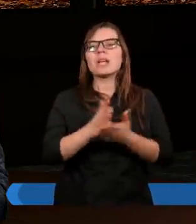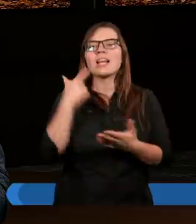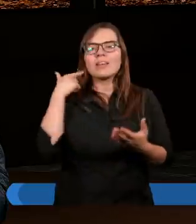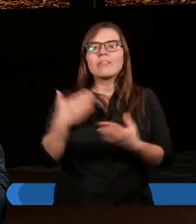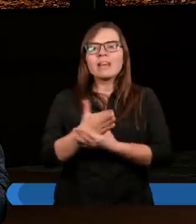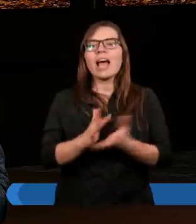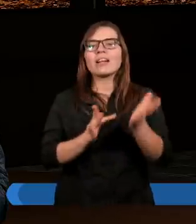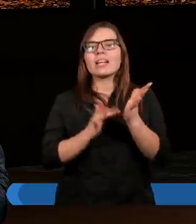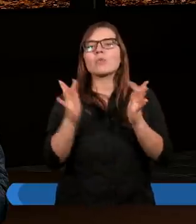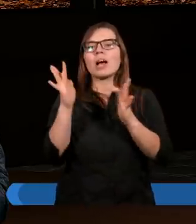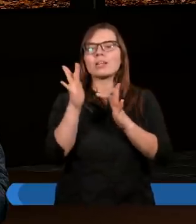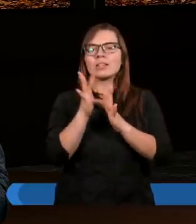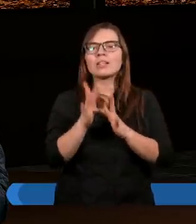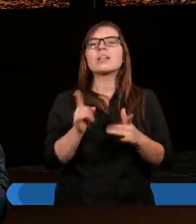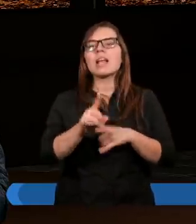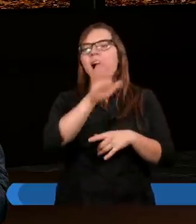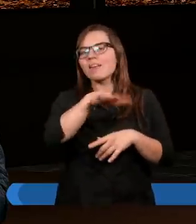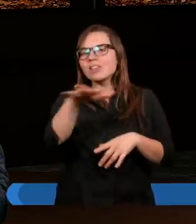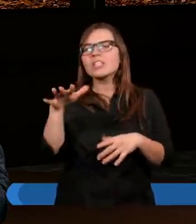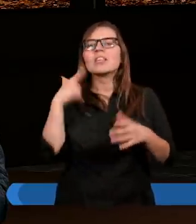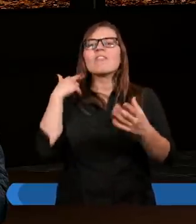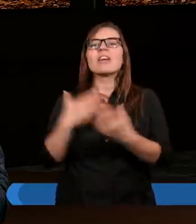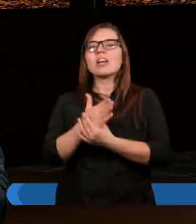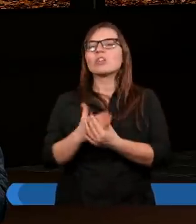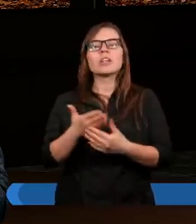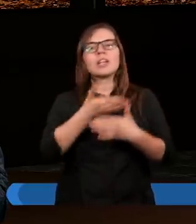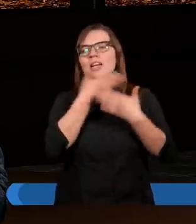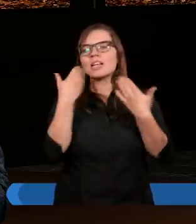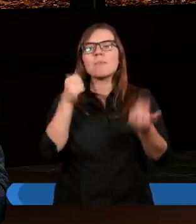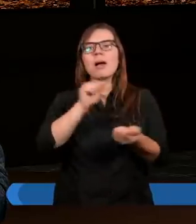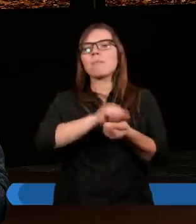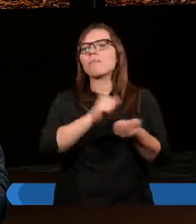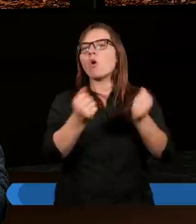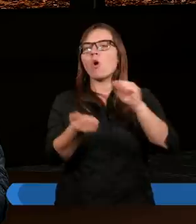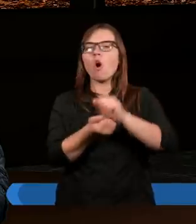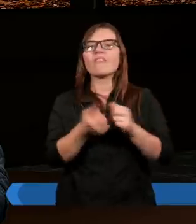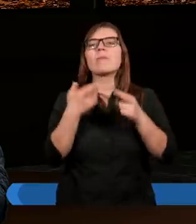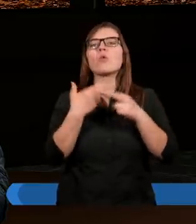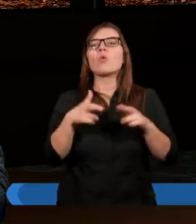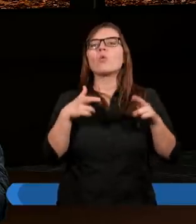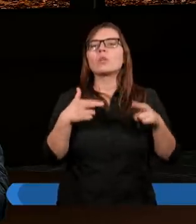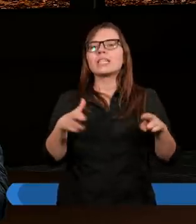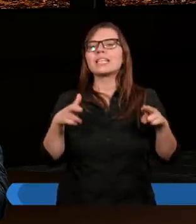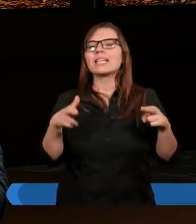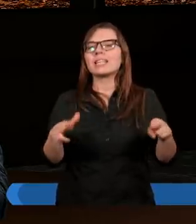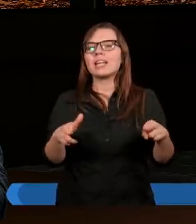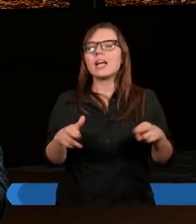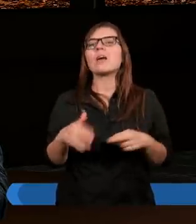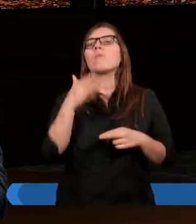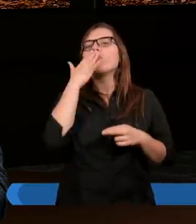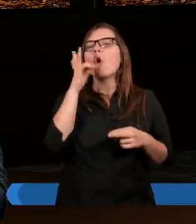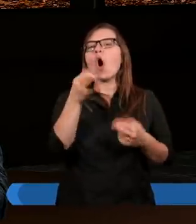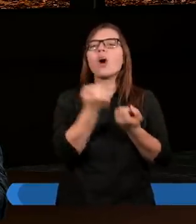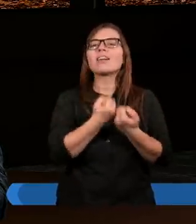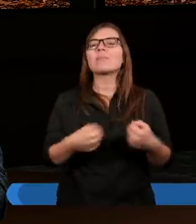wiarę w Jezusa Chrystusa dla wszystkich wierzących nie ma bowiem różnicy. Mówimy o